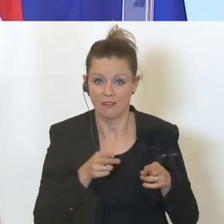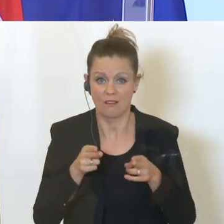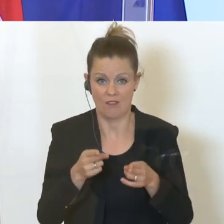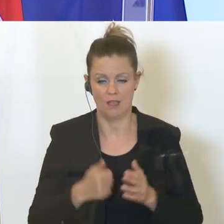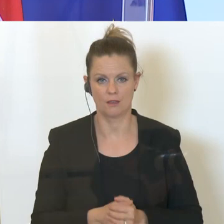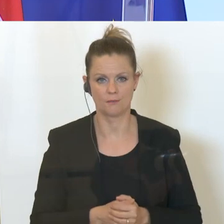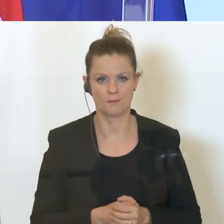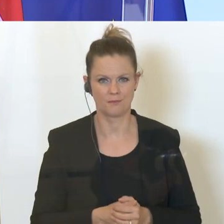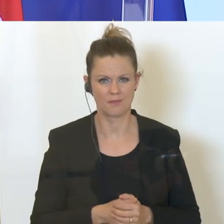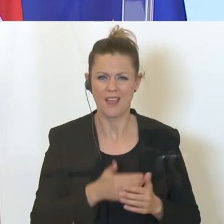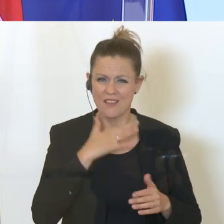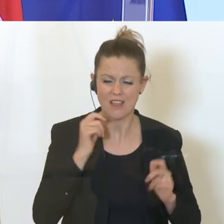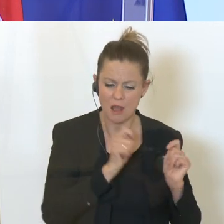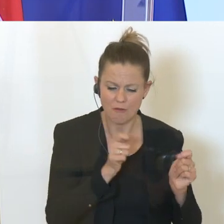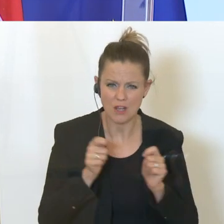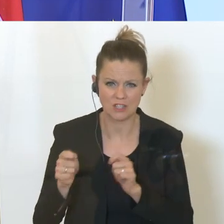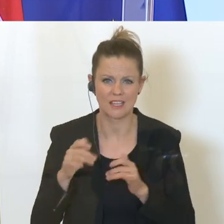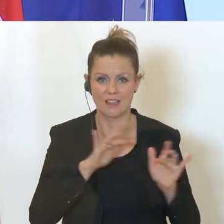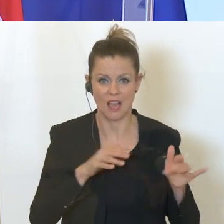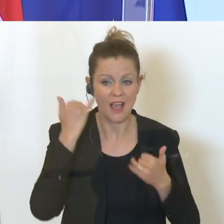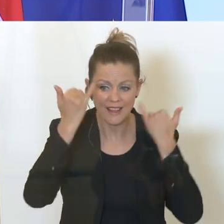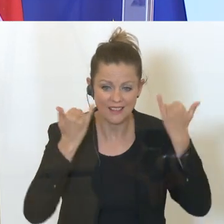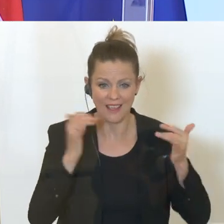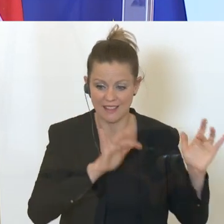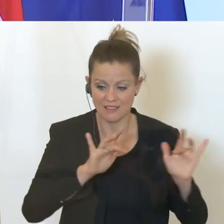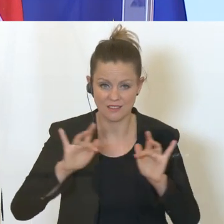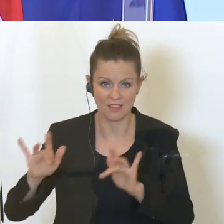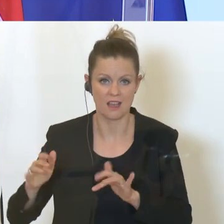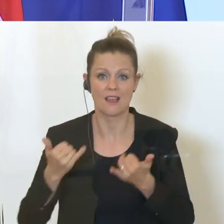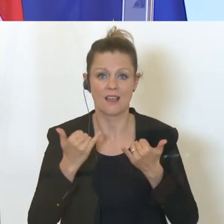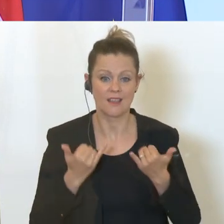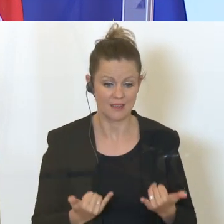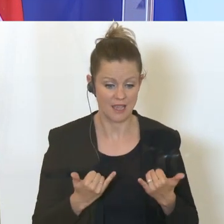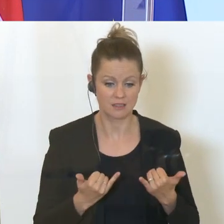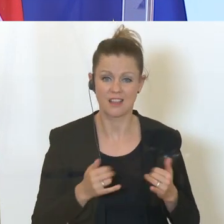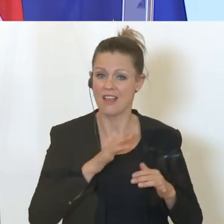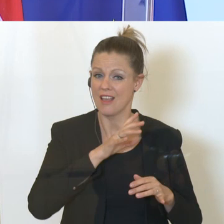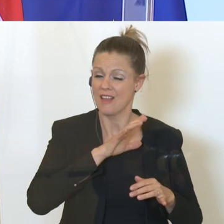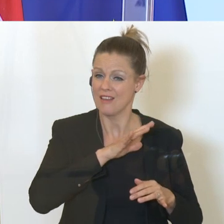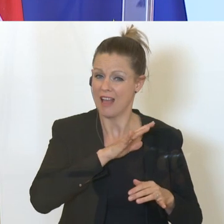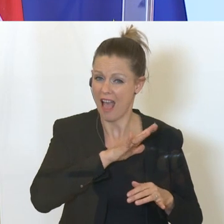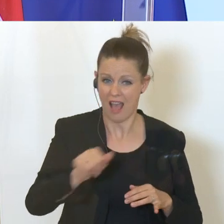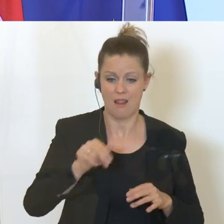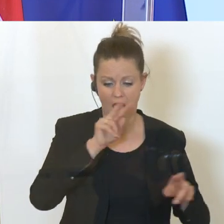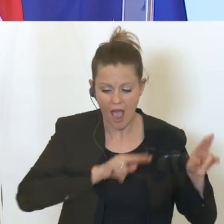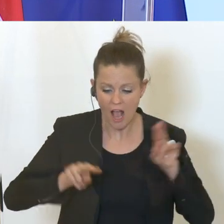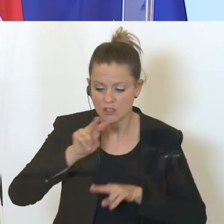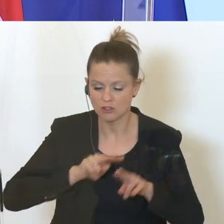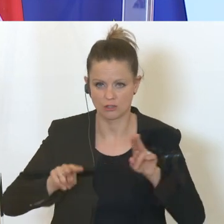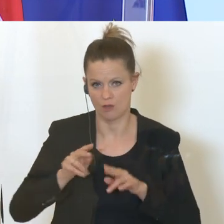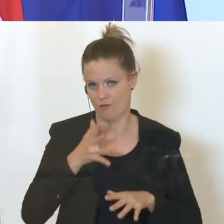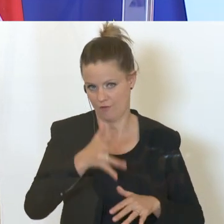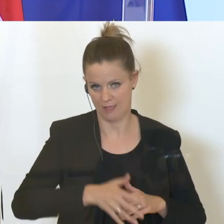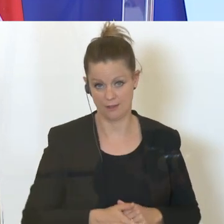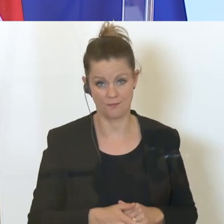Ideen und auch die vielen Vorschläge, die liegen jetzt am Tisch und gemeinsam schauen wir uns jede einzelne dahingehend an. Wichtig ist zu sagen, dass